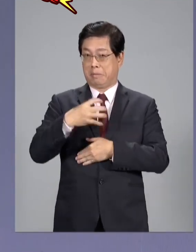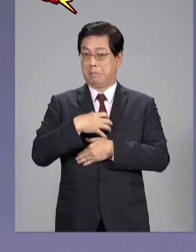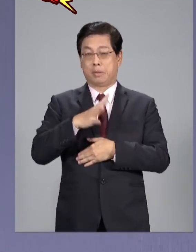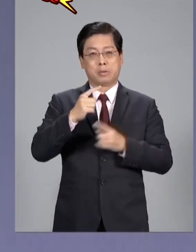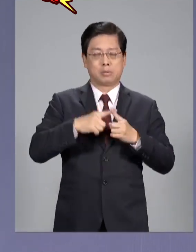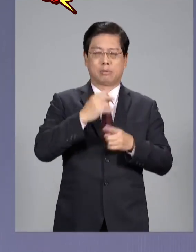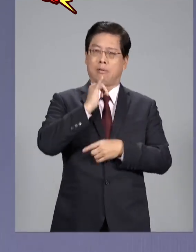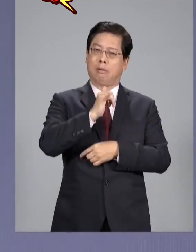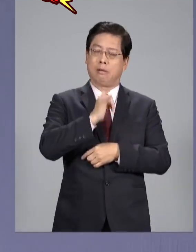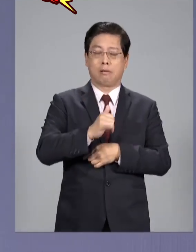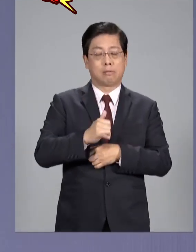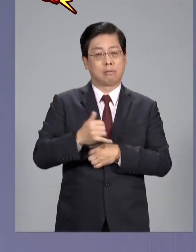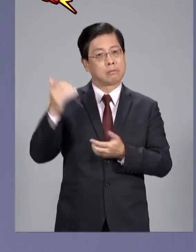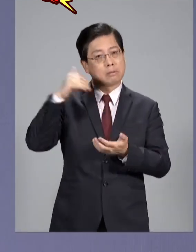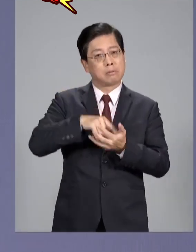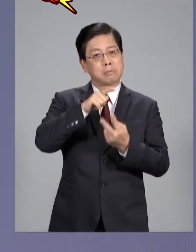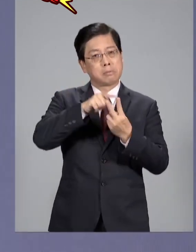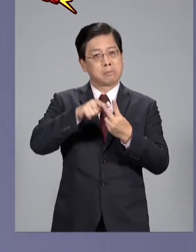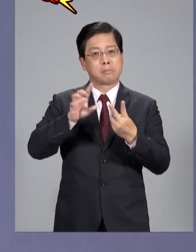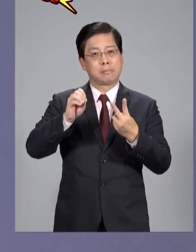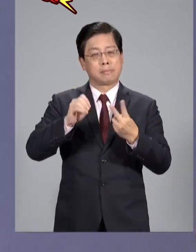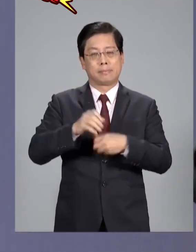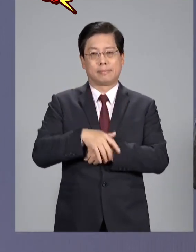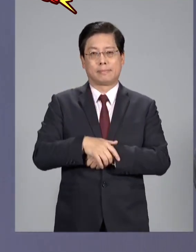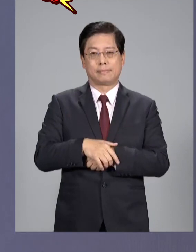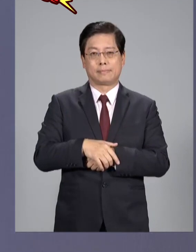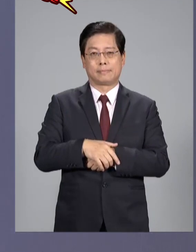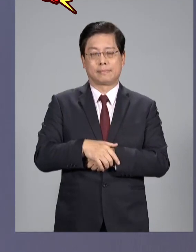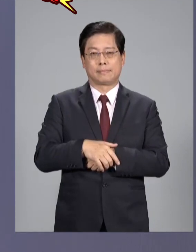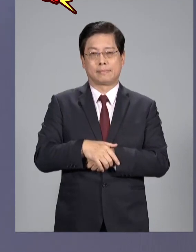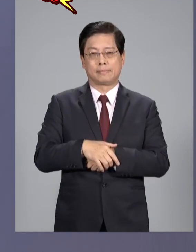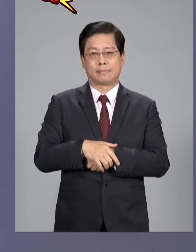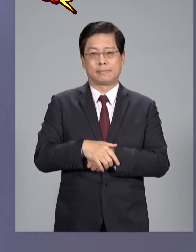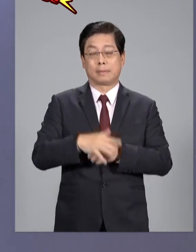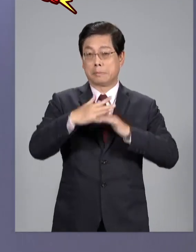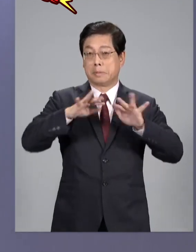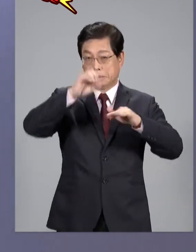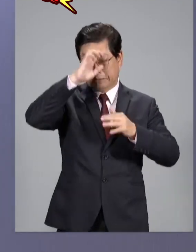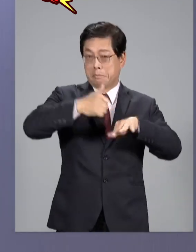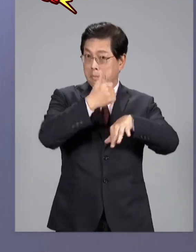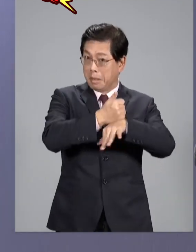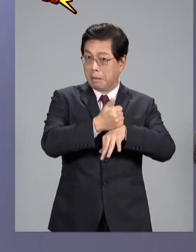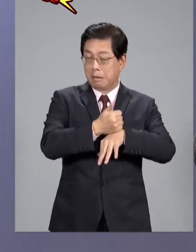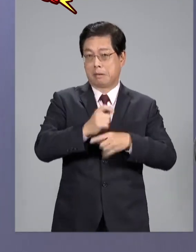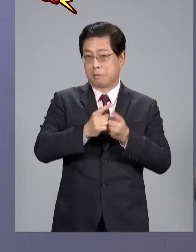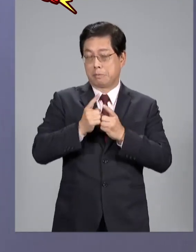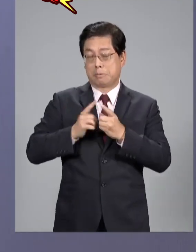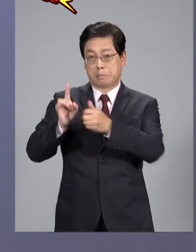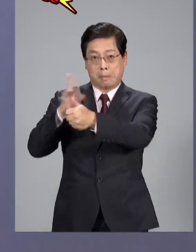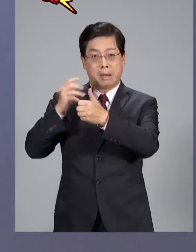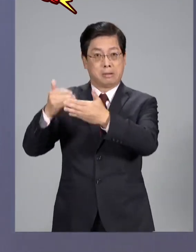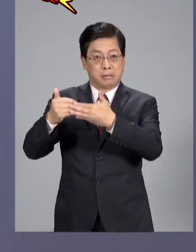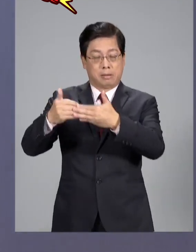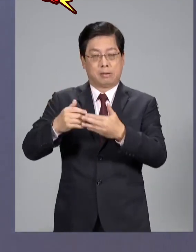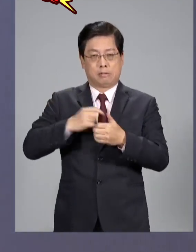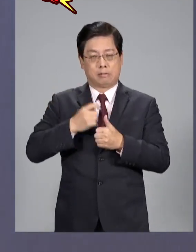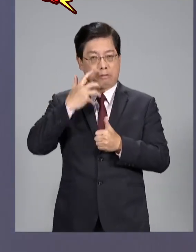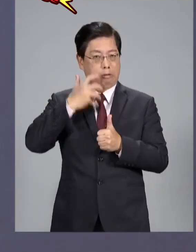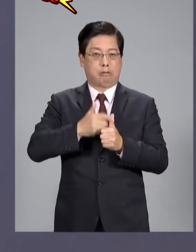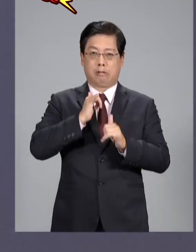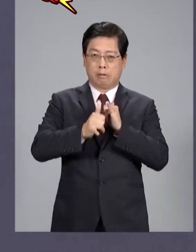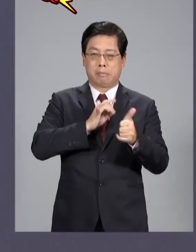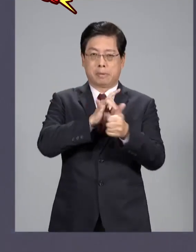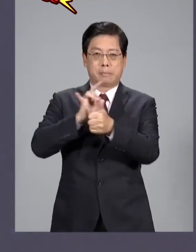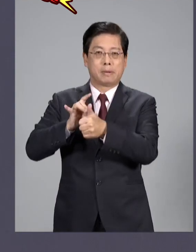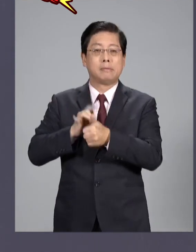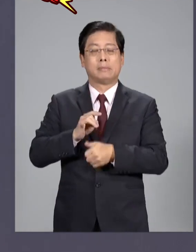岸不危險那到底是危險還是不危險呢那民進黨只是拿中國的威脅當成他選舉的籌碼來